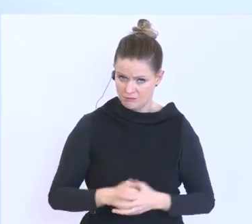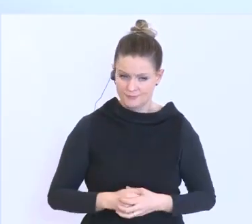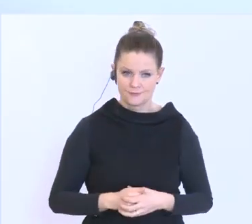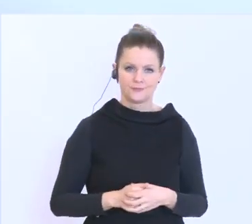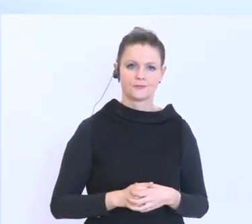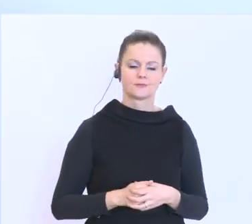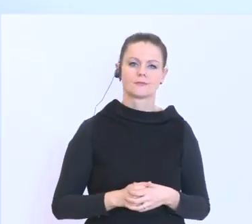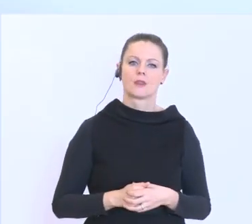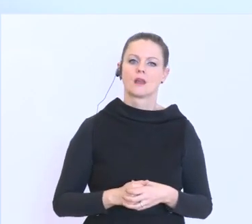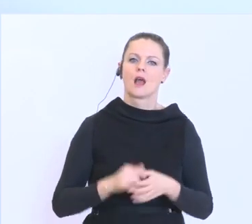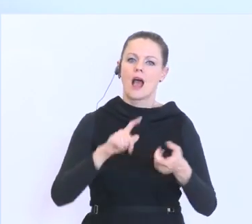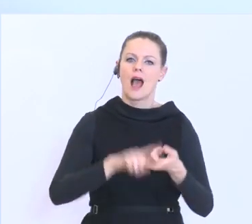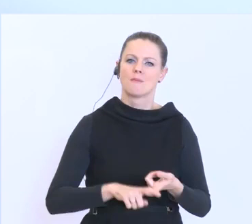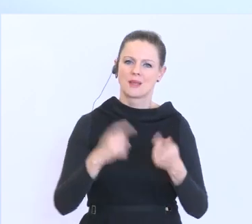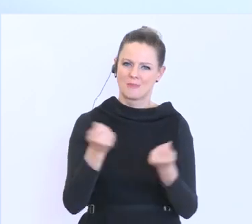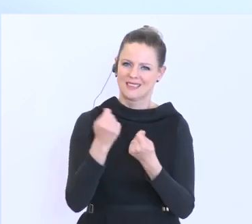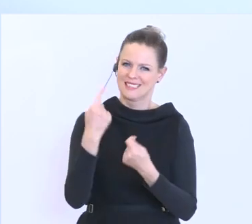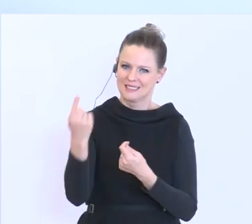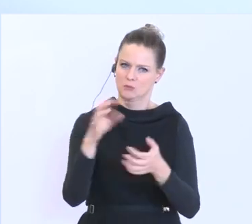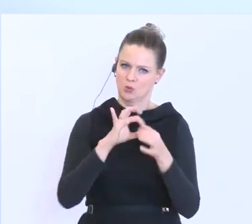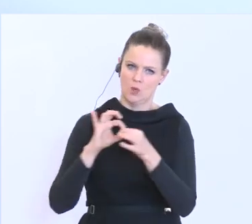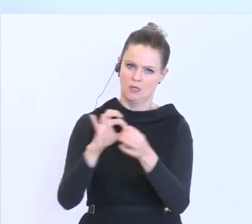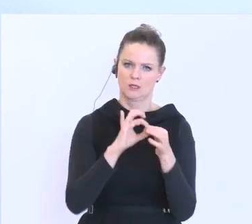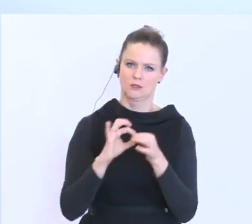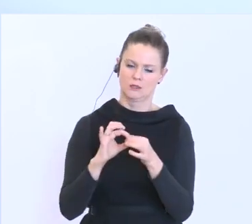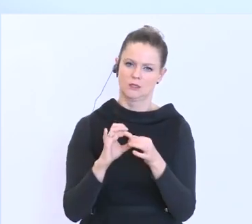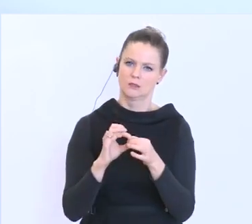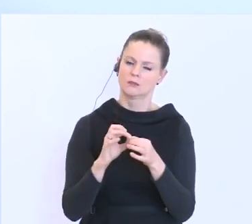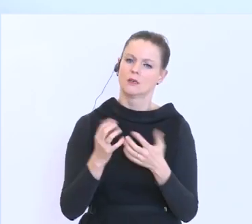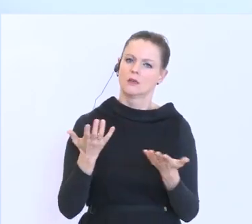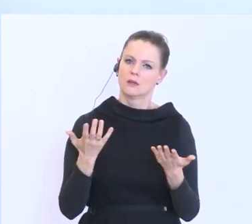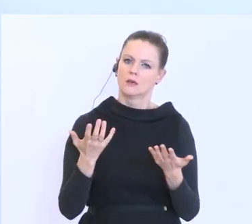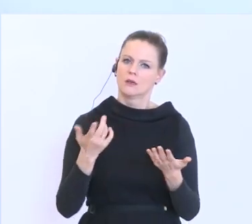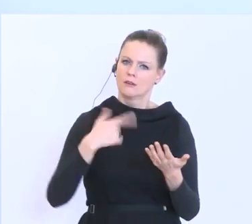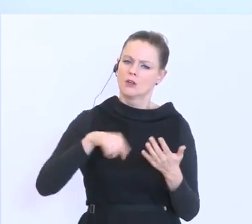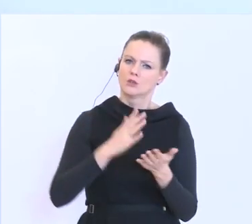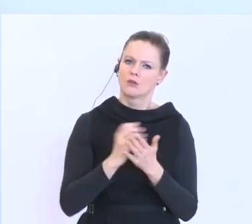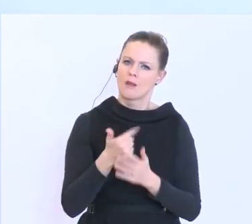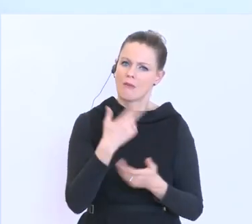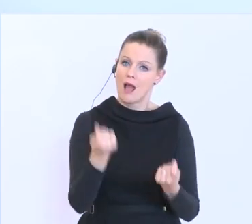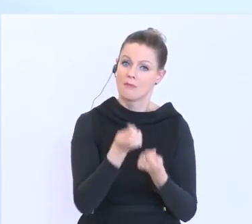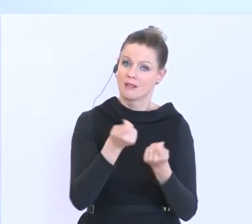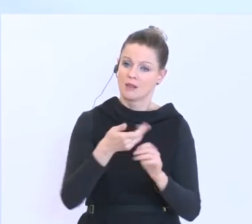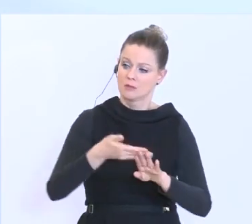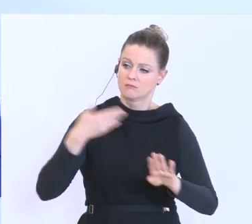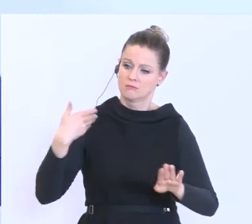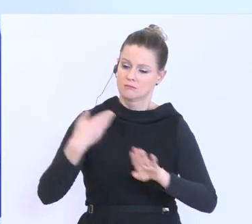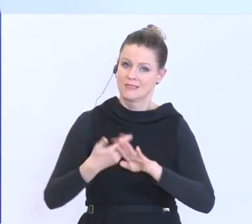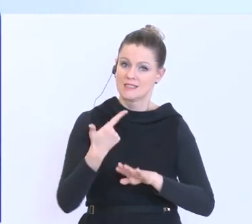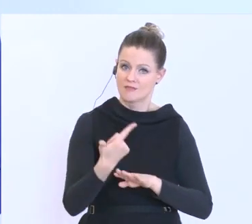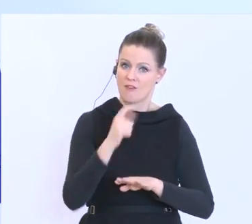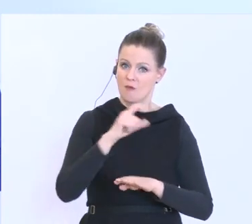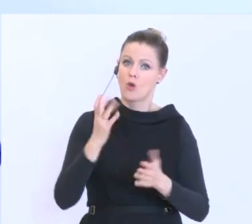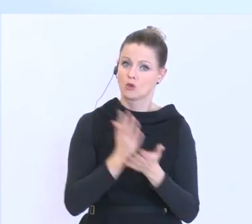das wird dann entsprechend von den Betrieben selbst organisiert. Wir haben schon einige Betriebe, in den letzten zwei Wochen tätig